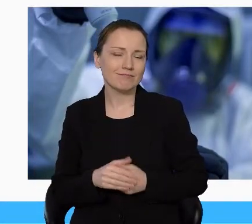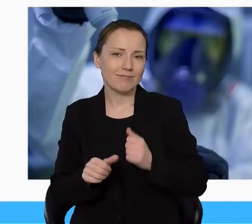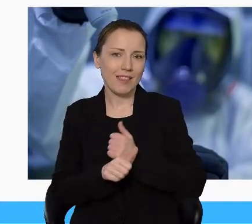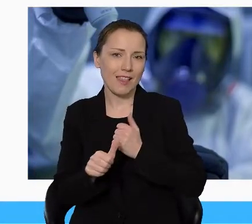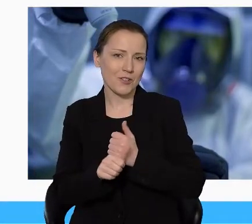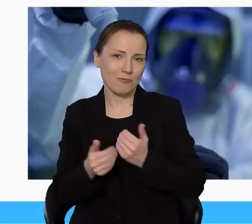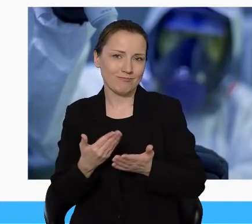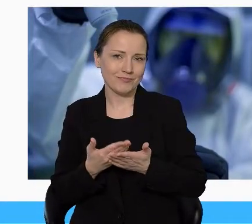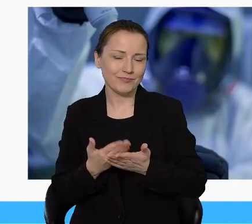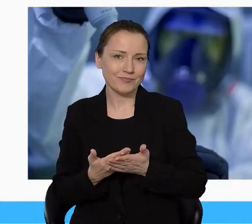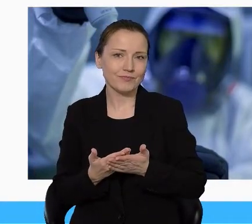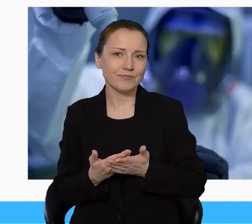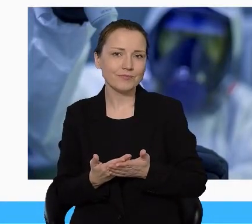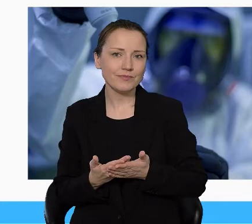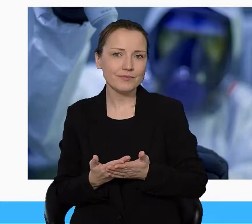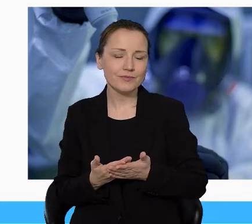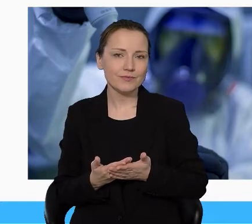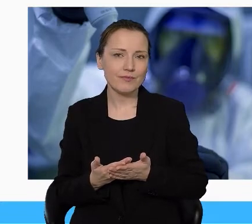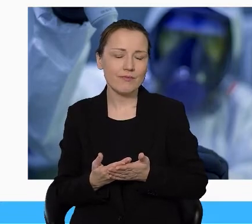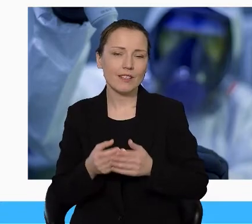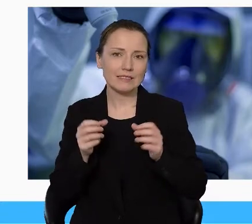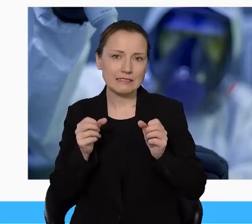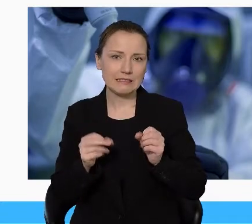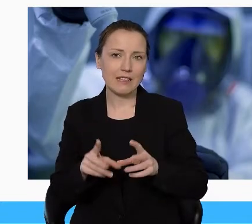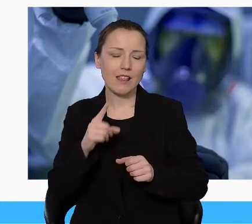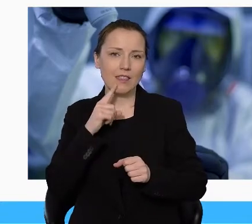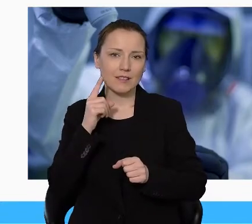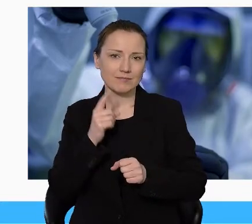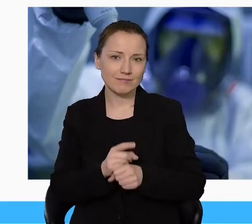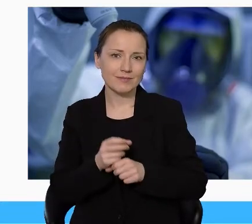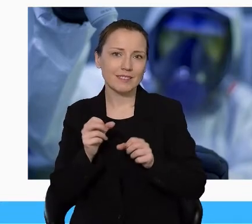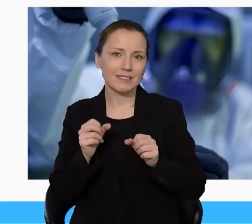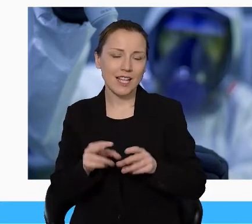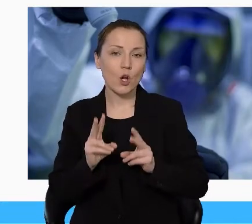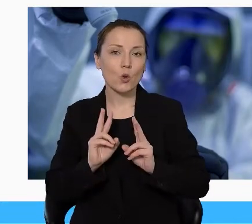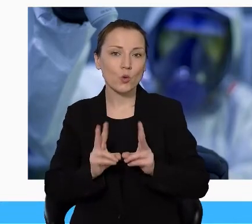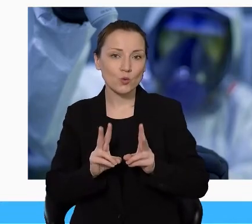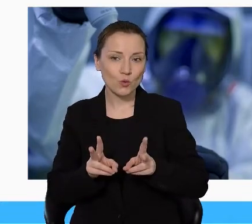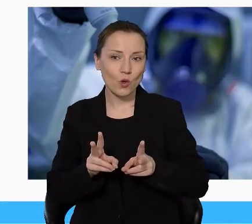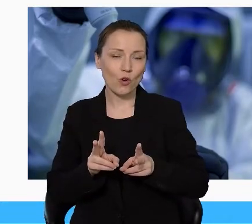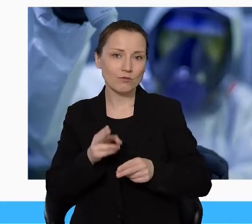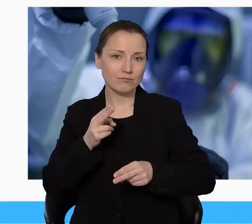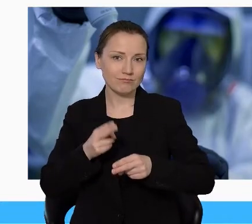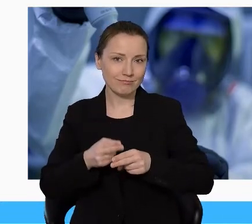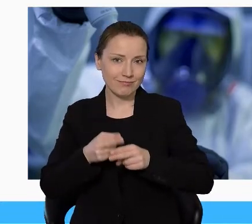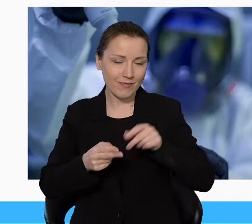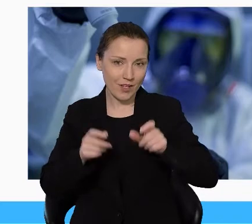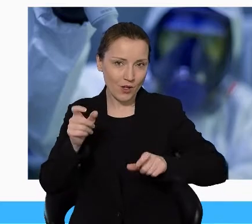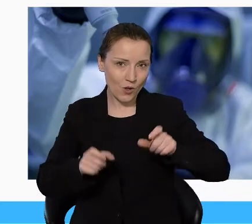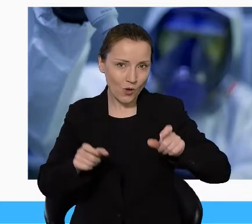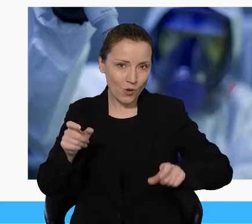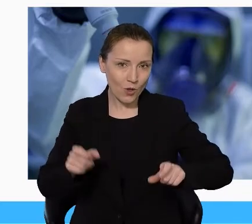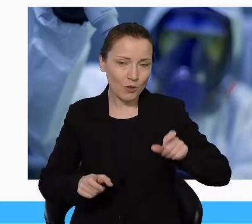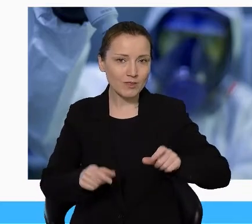aby pojawiło się potwierdzenie, że ktoś jest zakażony SARS-CoV-2 lub nie jest zakażony.